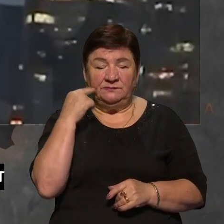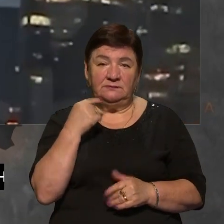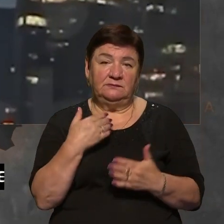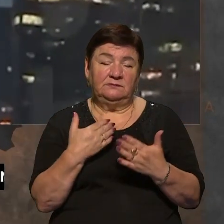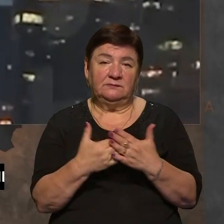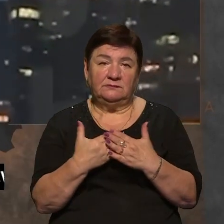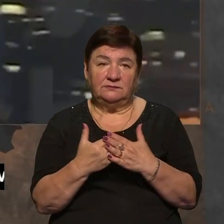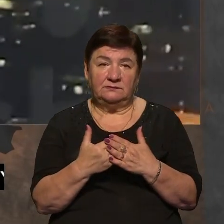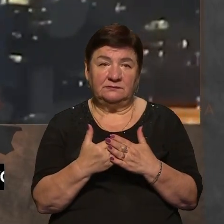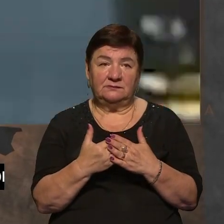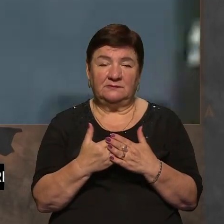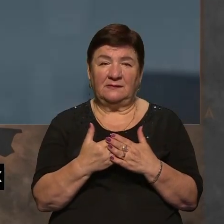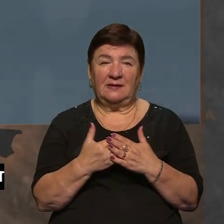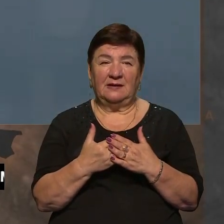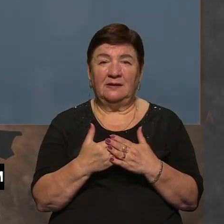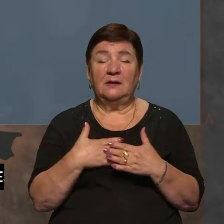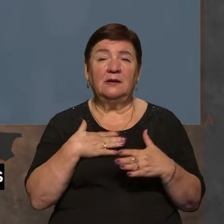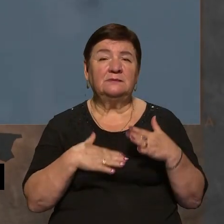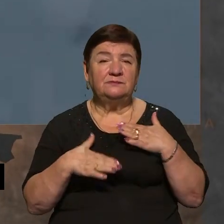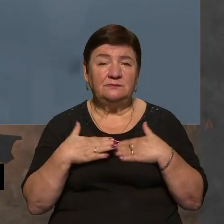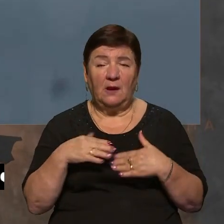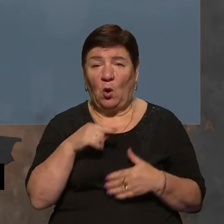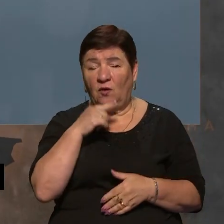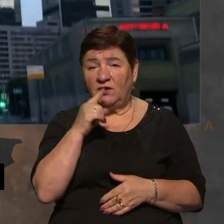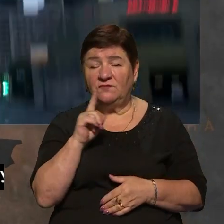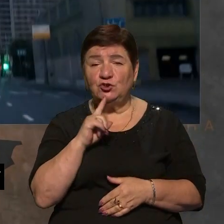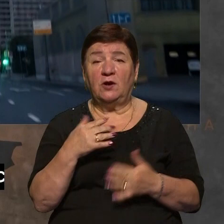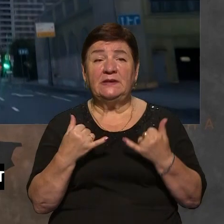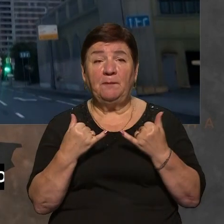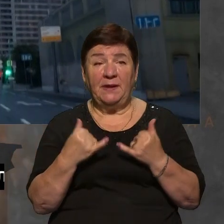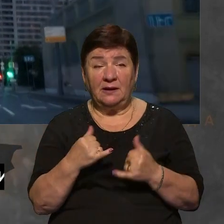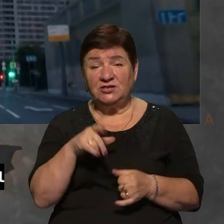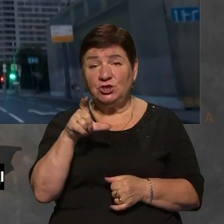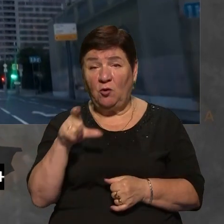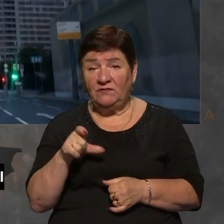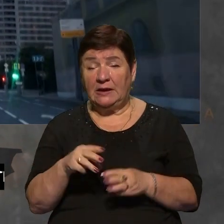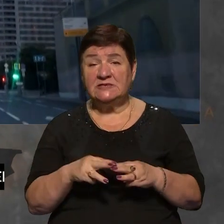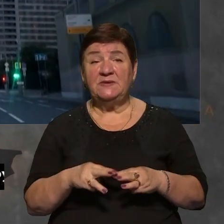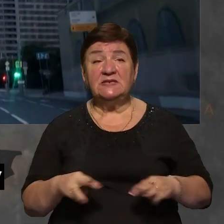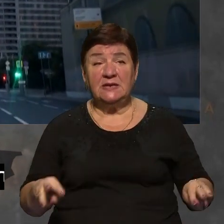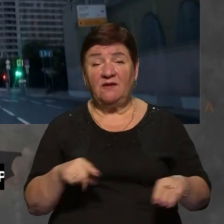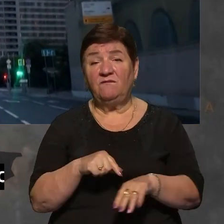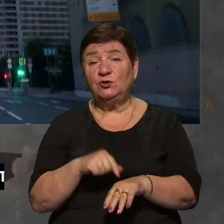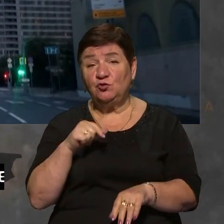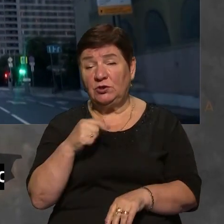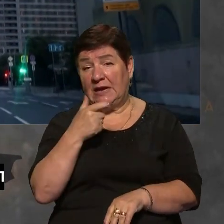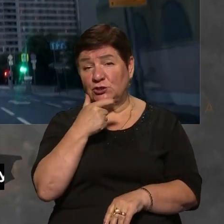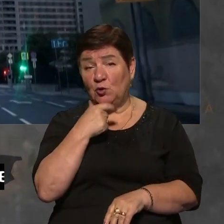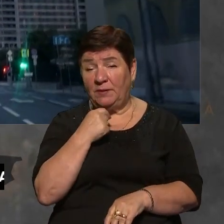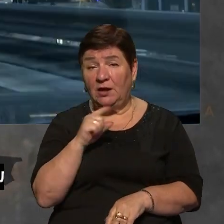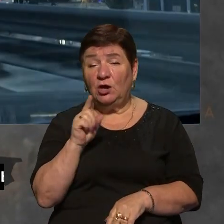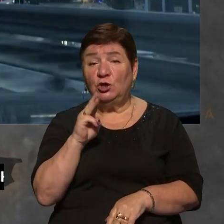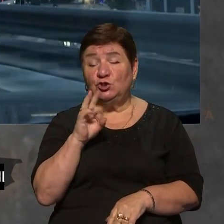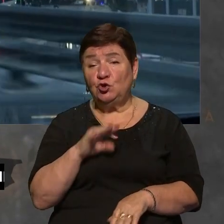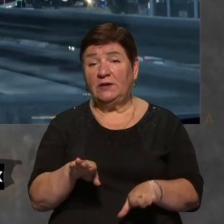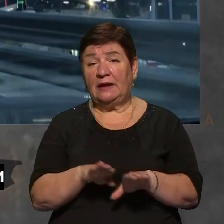зловтішаються і кажуть, що, мовляв, ось тепер нарешті чиновники з міністерства відчують і на собі, що таке